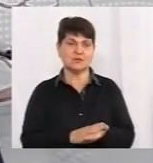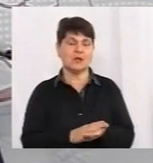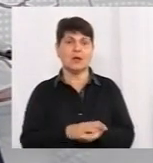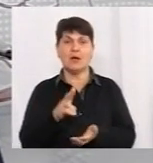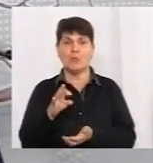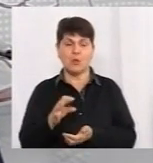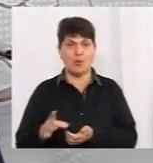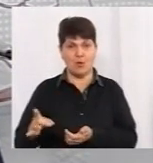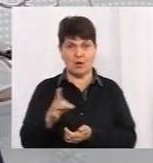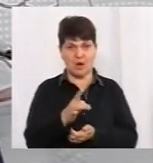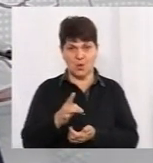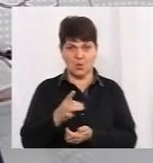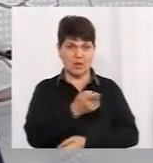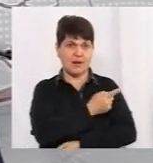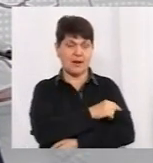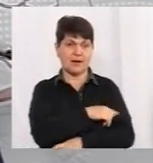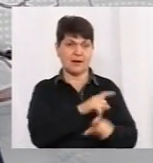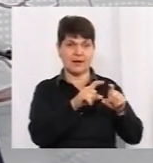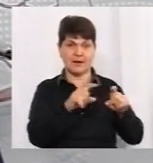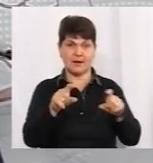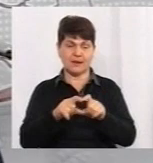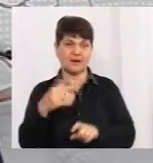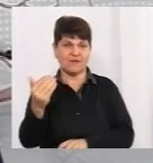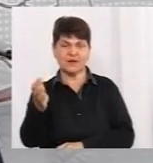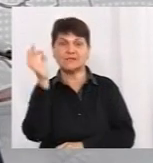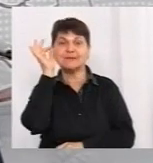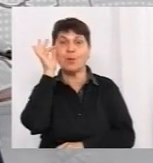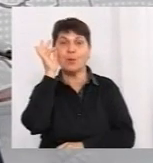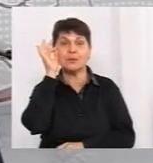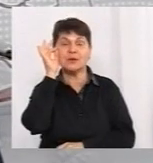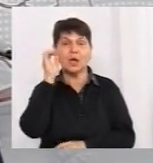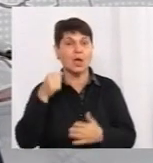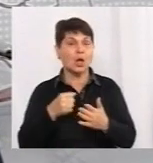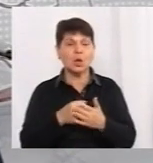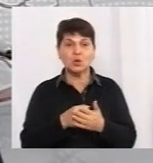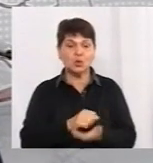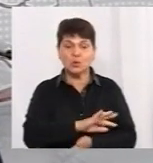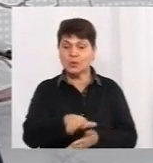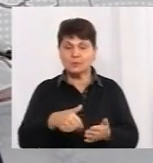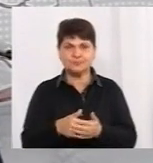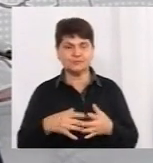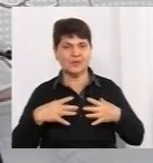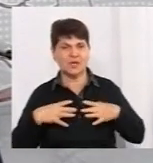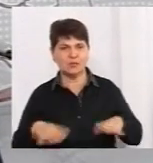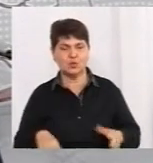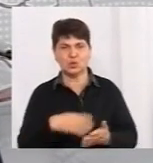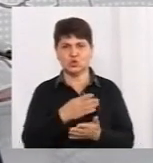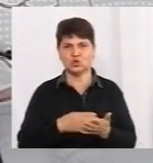ви вспомнили, в них до недавного часу не було зовсім ніяких